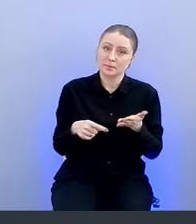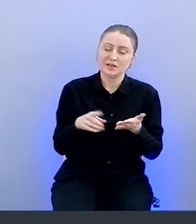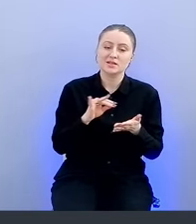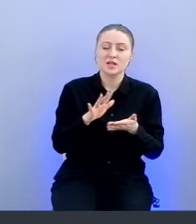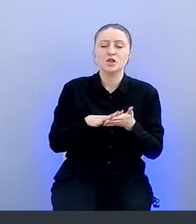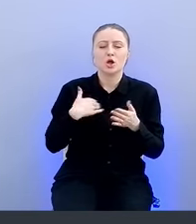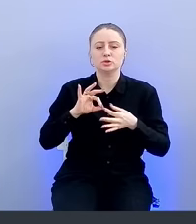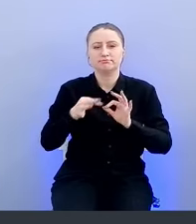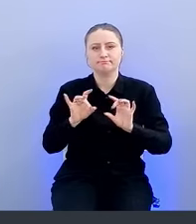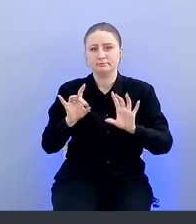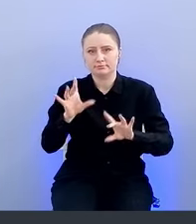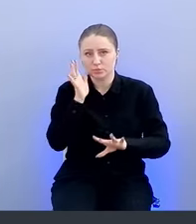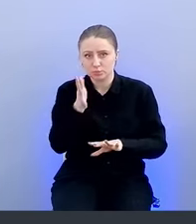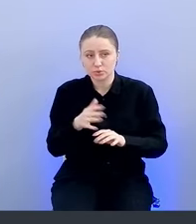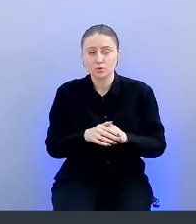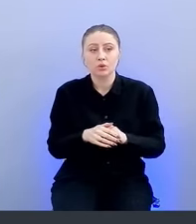поговорим дальше,